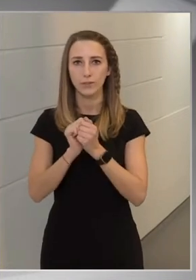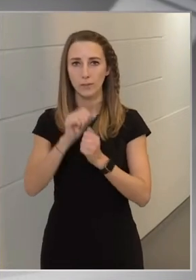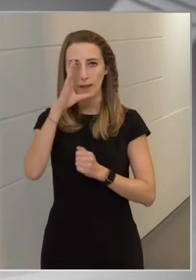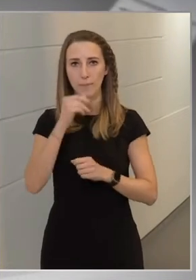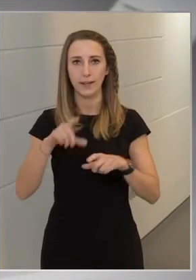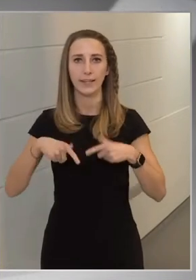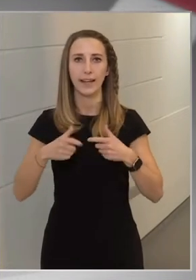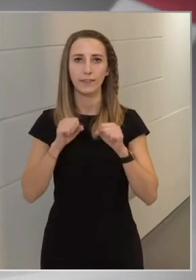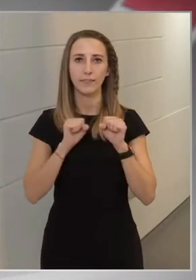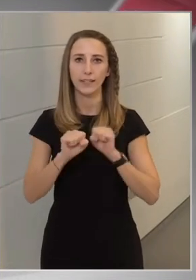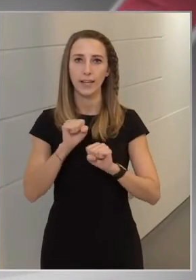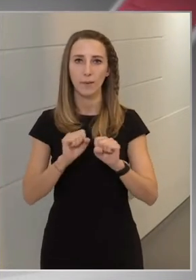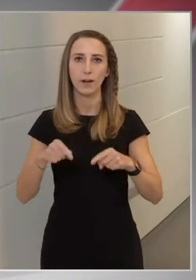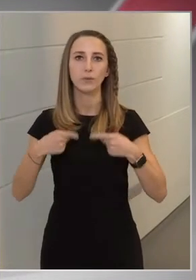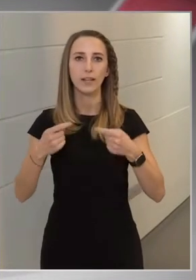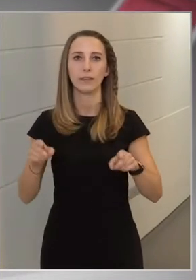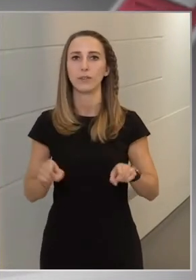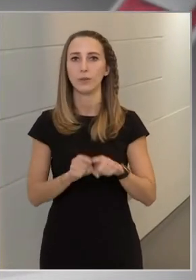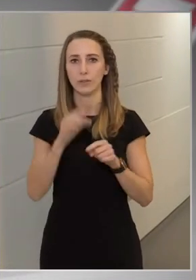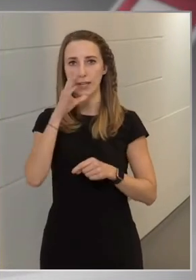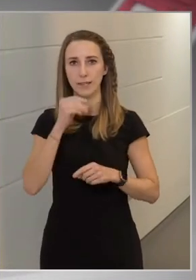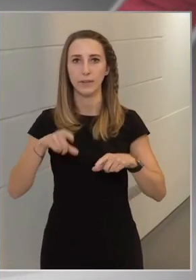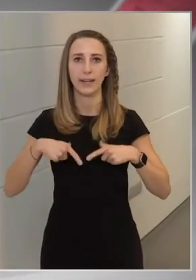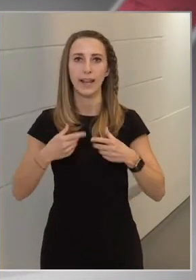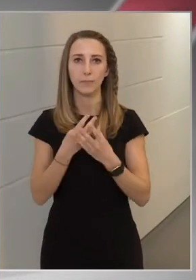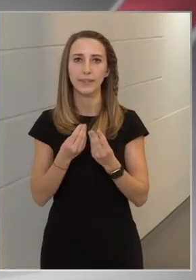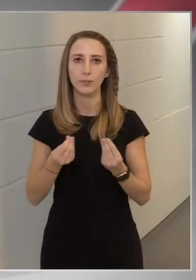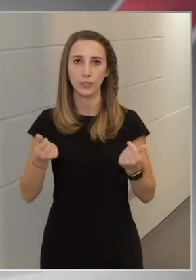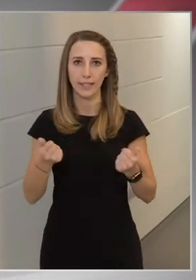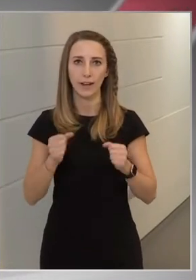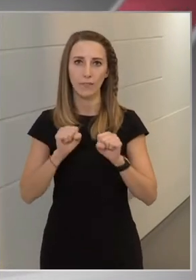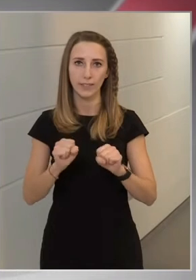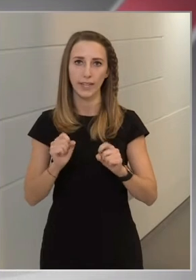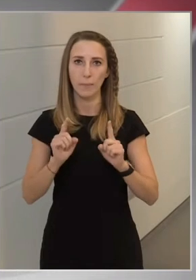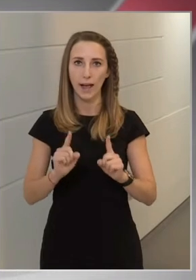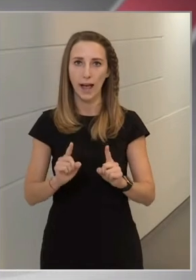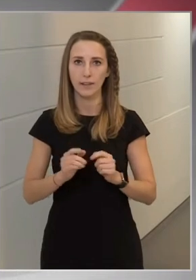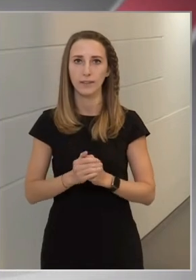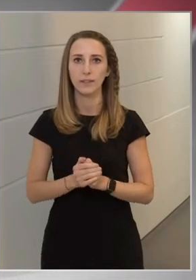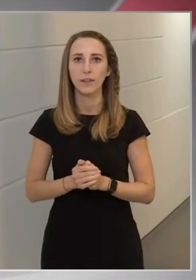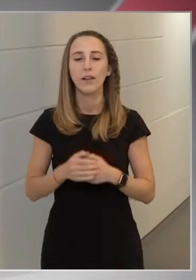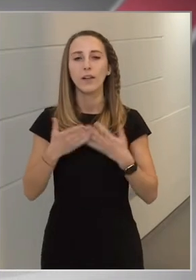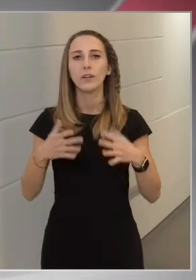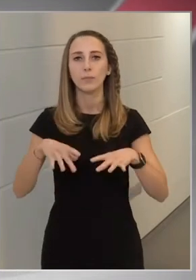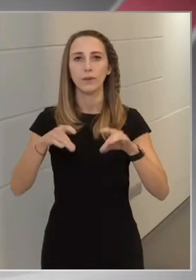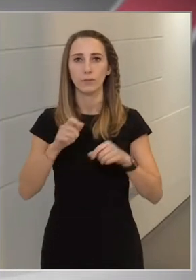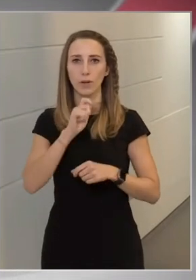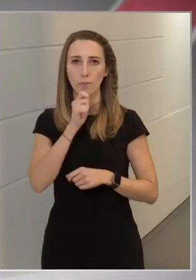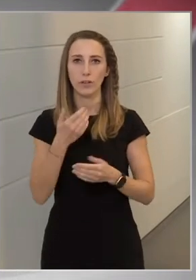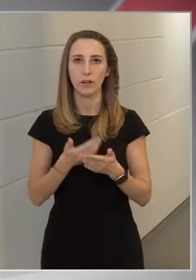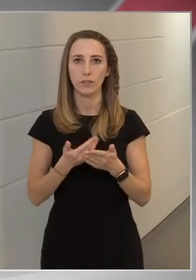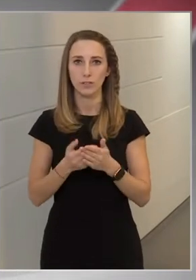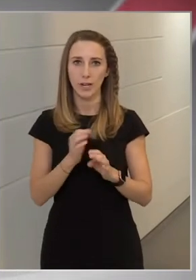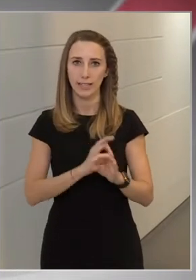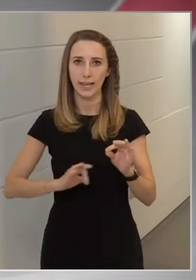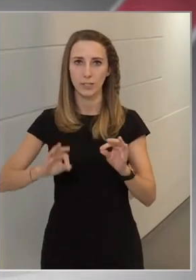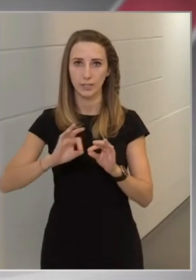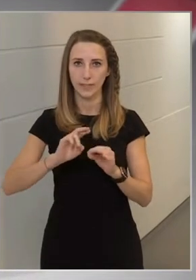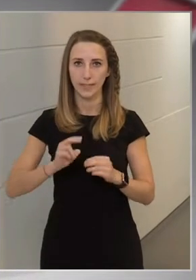védelme után rögtön az emberi élet minőségének a védelme áll, és ez pedig nagyban függ a magyar gazdaság teljesítményétől.